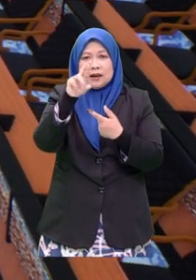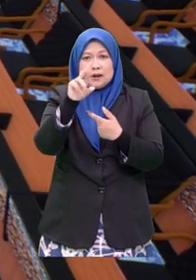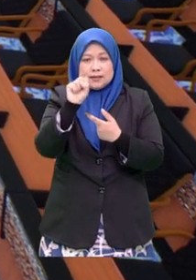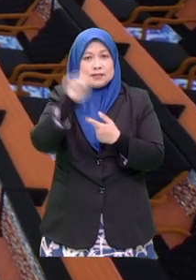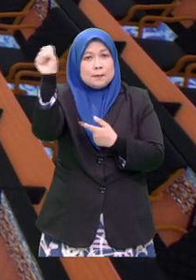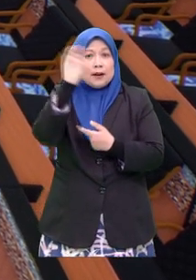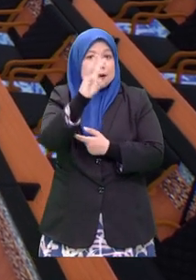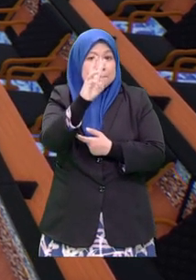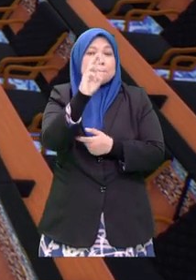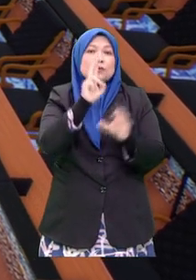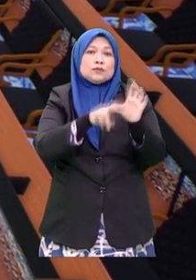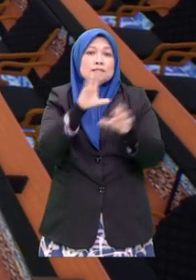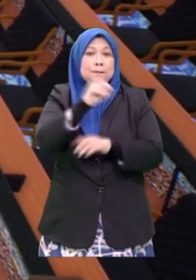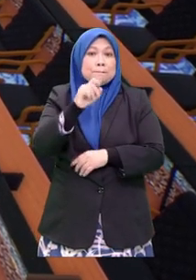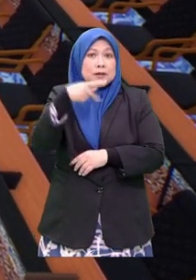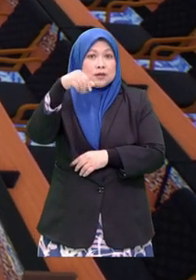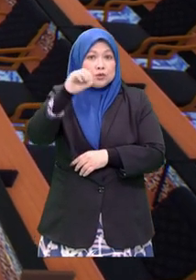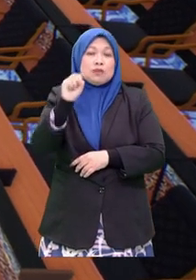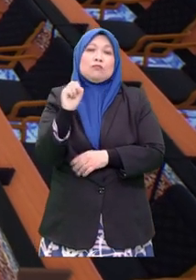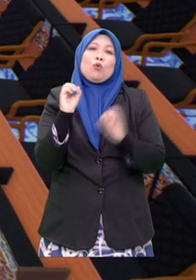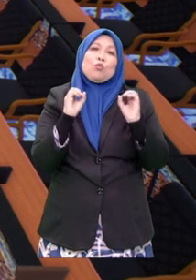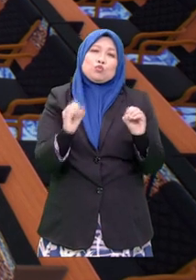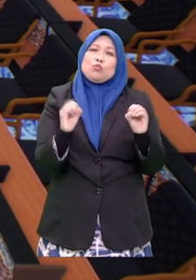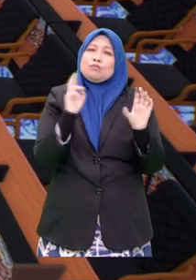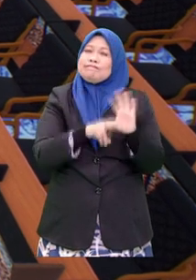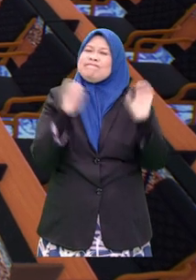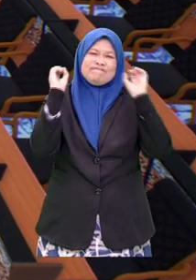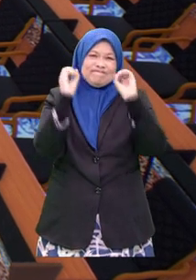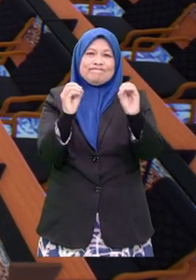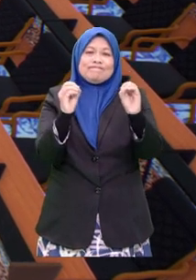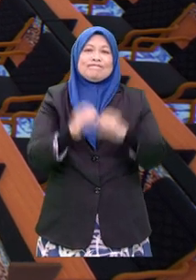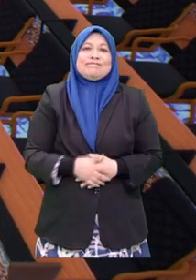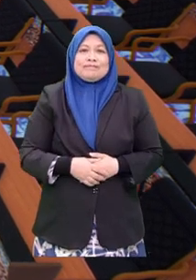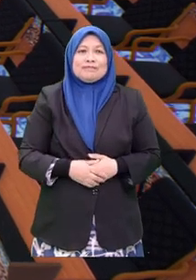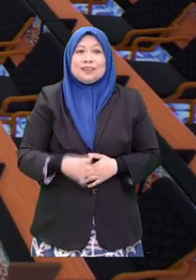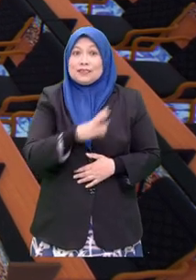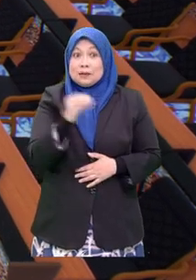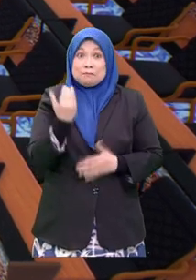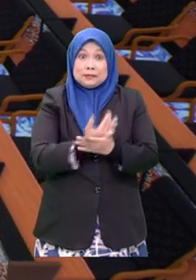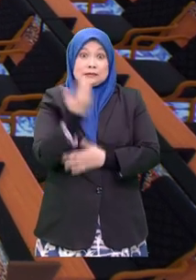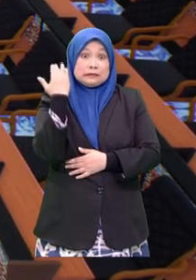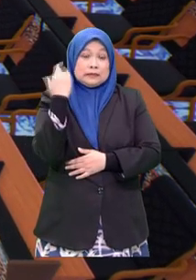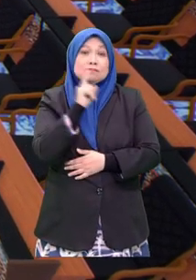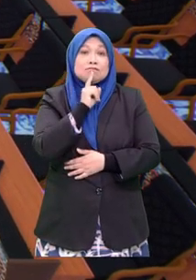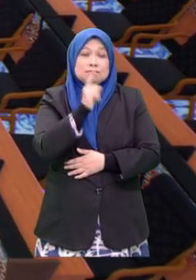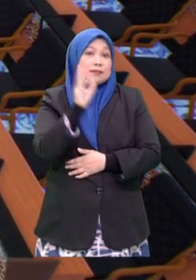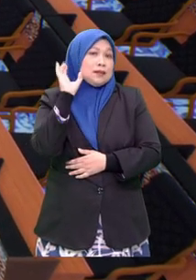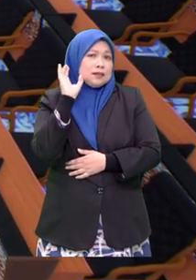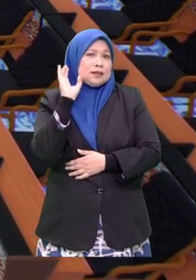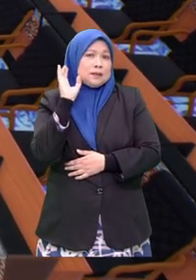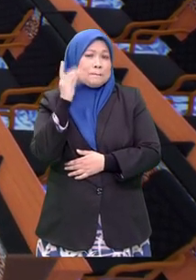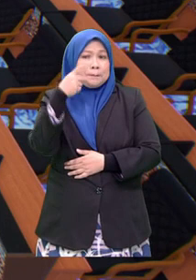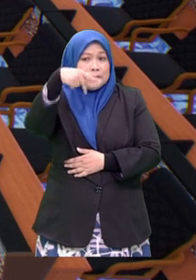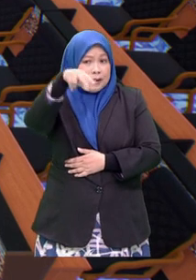GRS Sabah menang 6 kerusi dan Pejuang malangnya tidak menang 1 pun kerusi. Baru-baru ini kita dengar, sebentar tadi kita dengar,